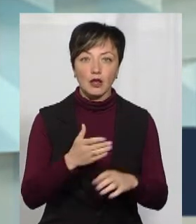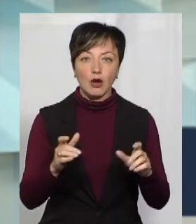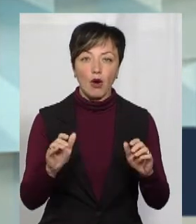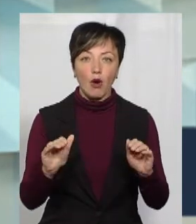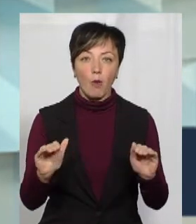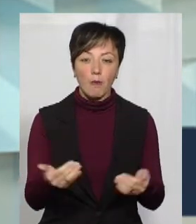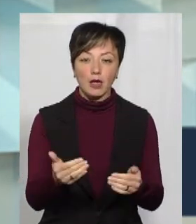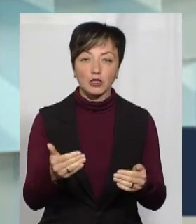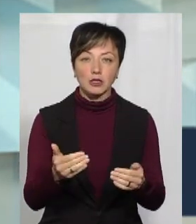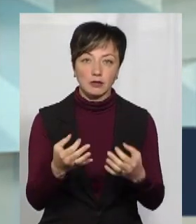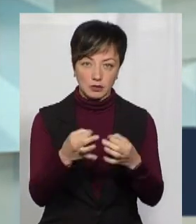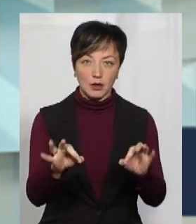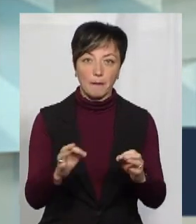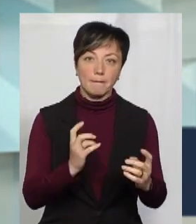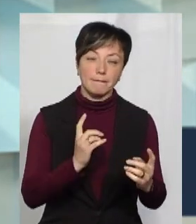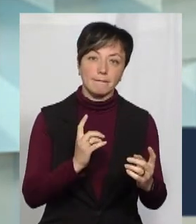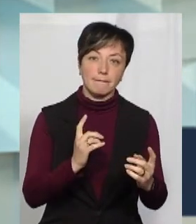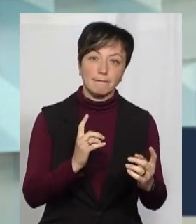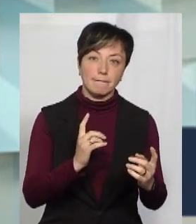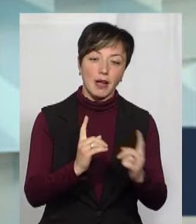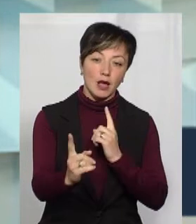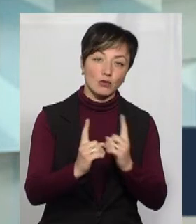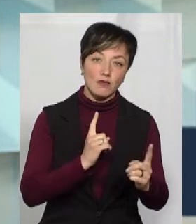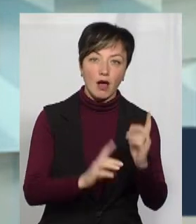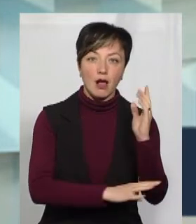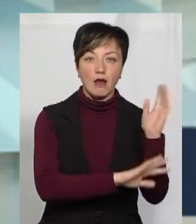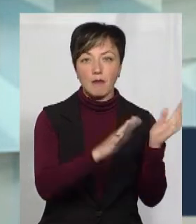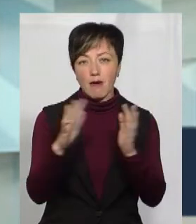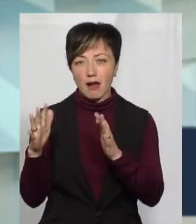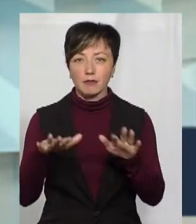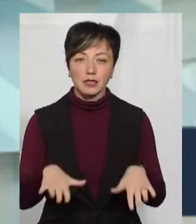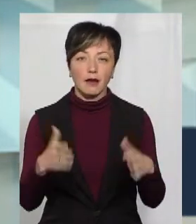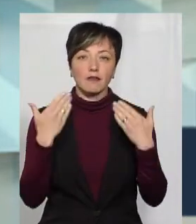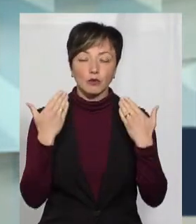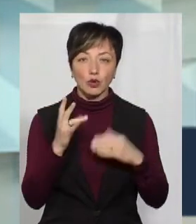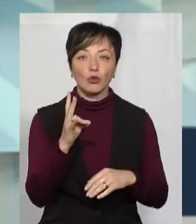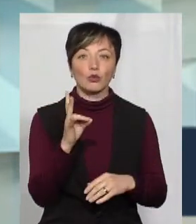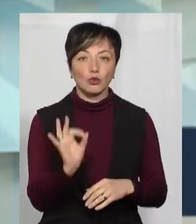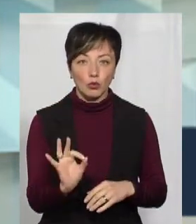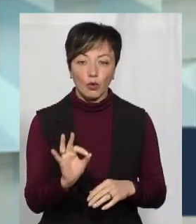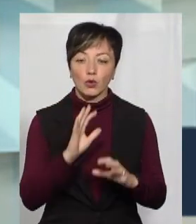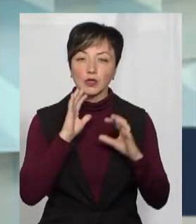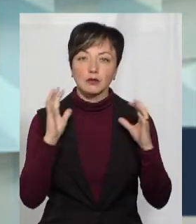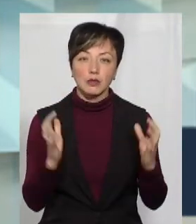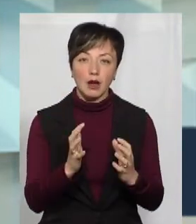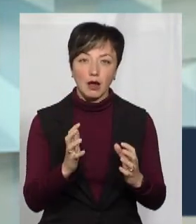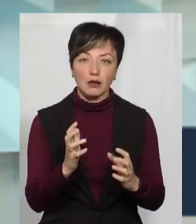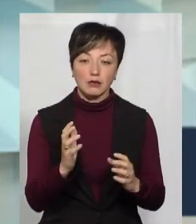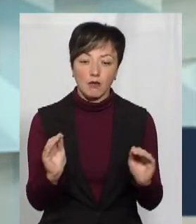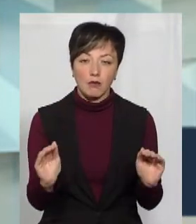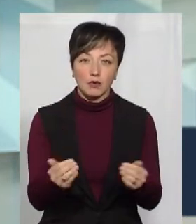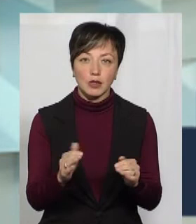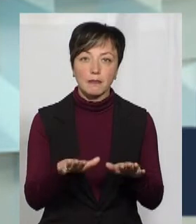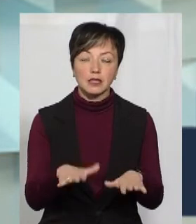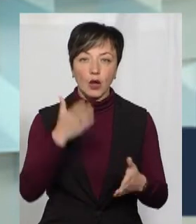щодо пересування в парках, скверах, місцях відпочинку. В той же час зберігаються обмеження щодо